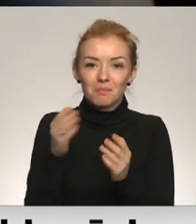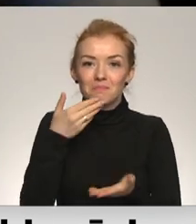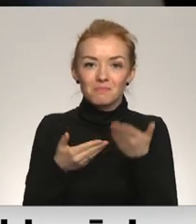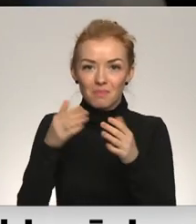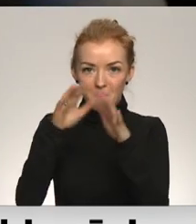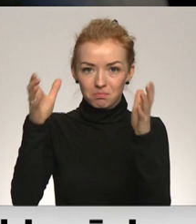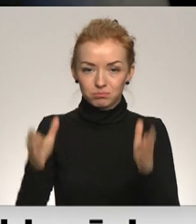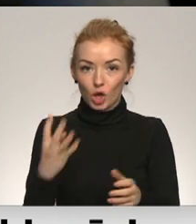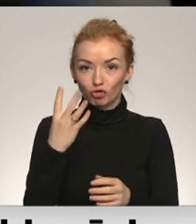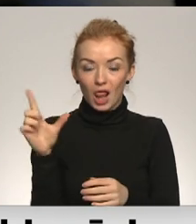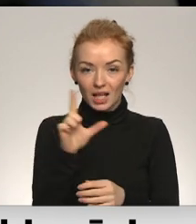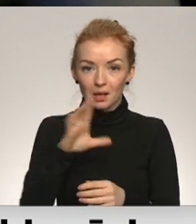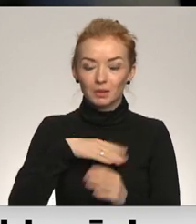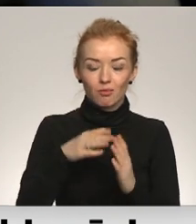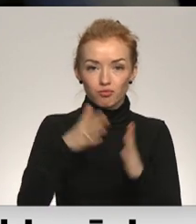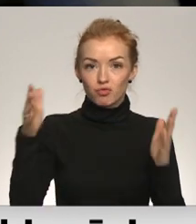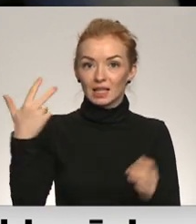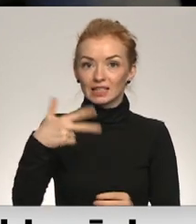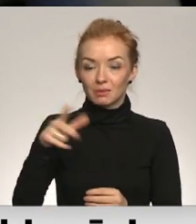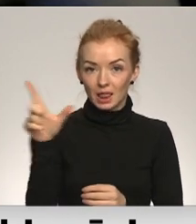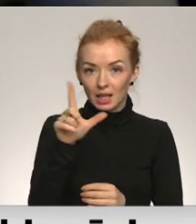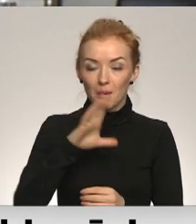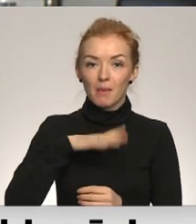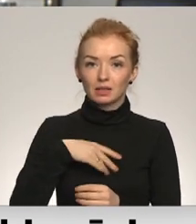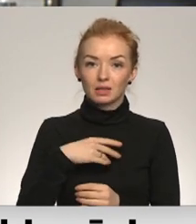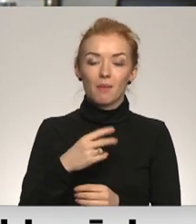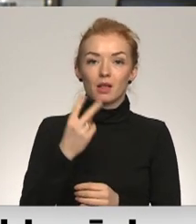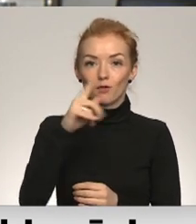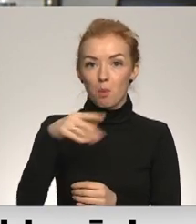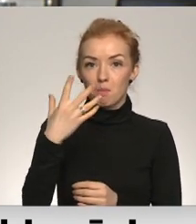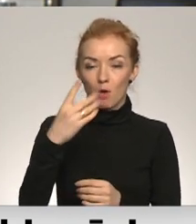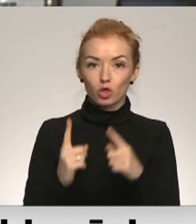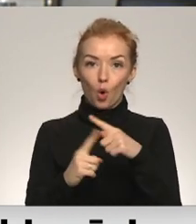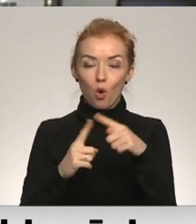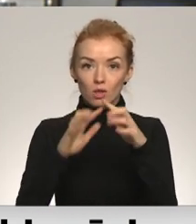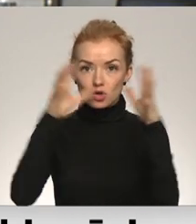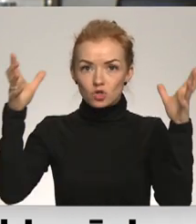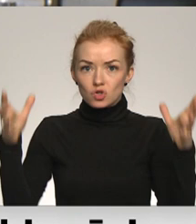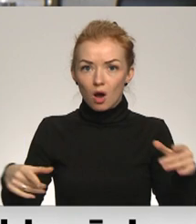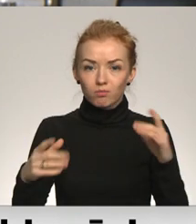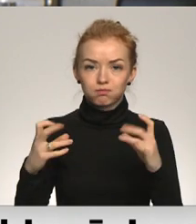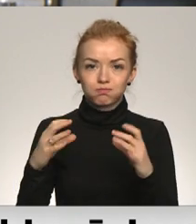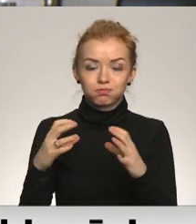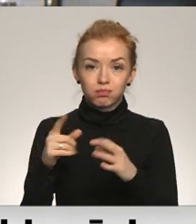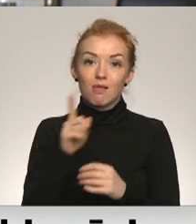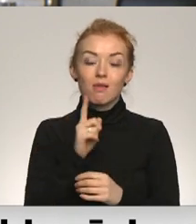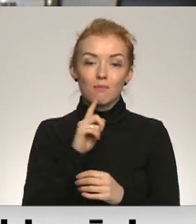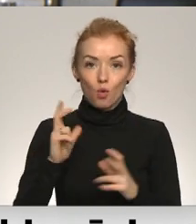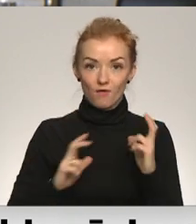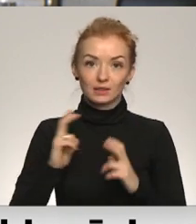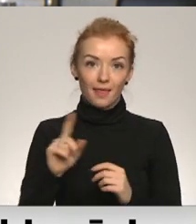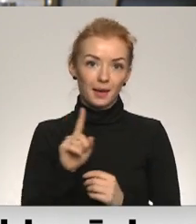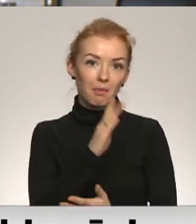– 4 litru, pēc tam 30 litru, pēc tam jau 2,5 tonu reaktorā, kas ir Liepājas universitātes